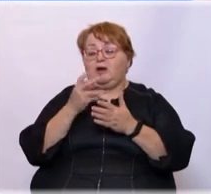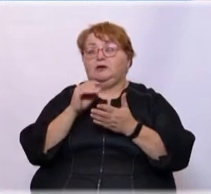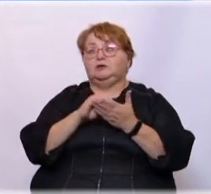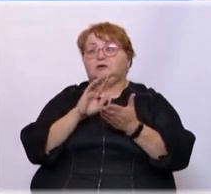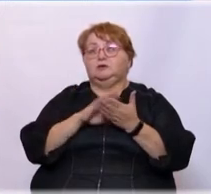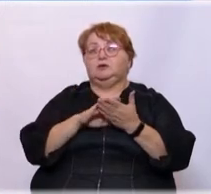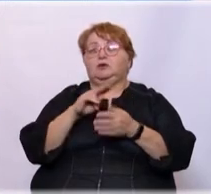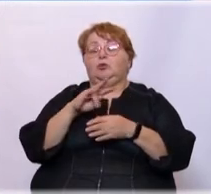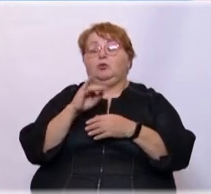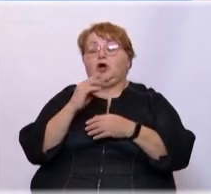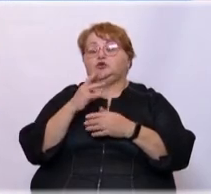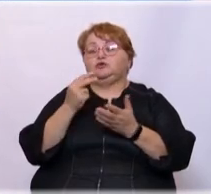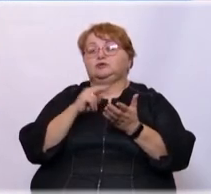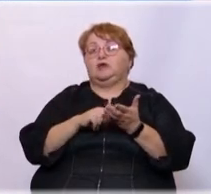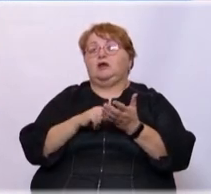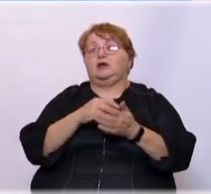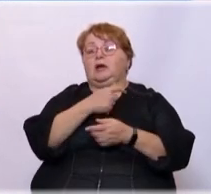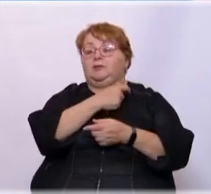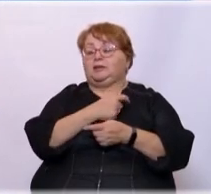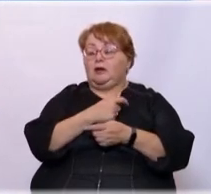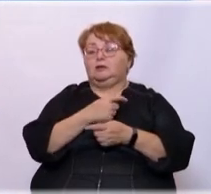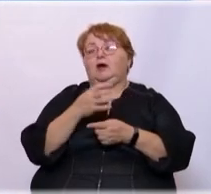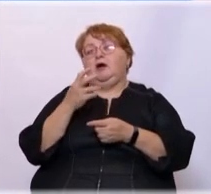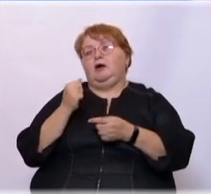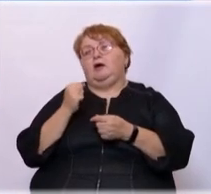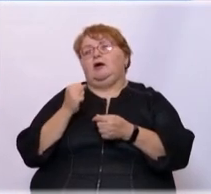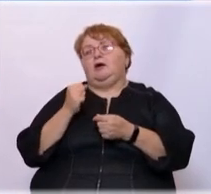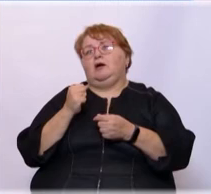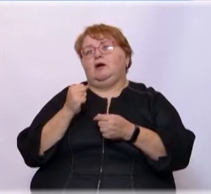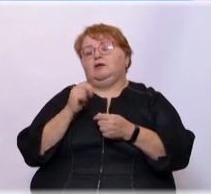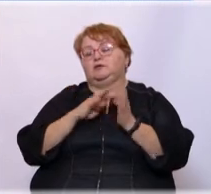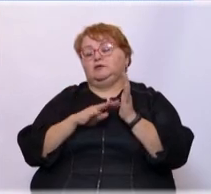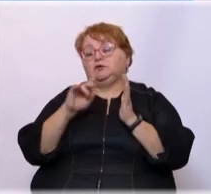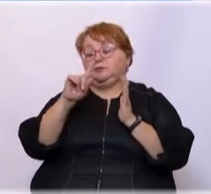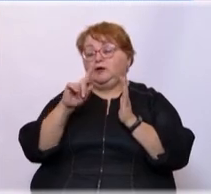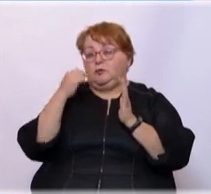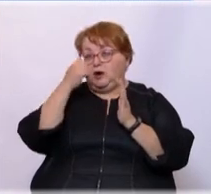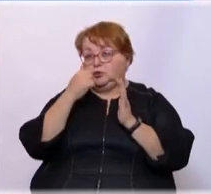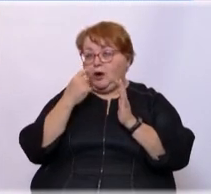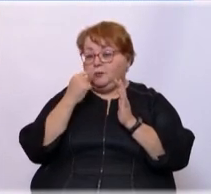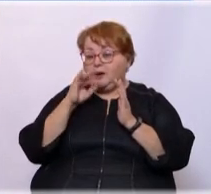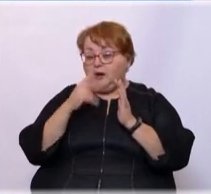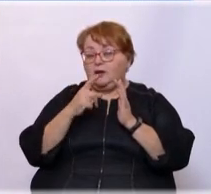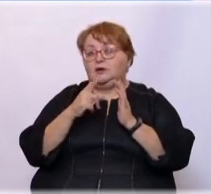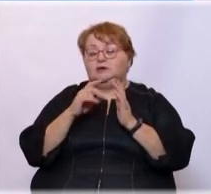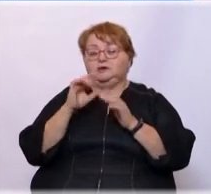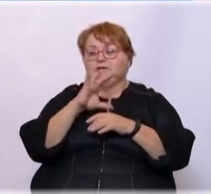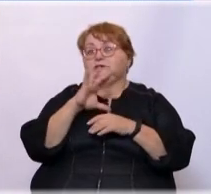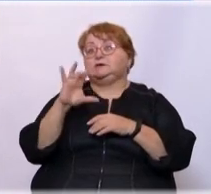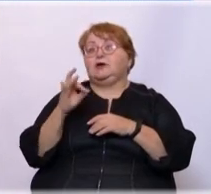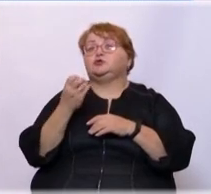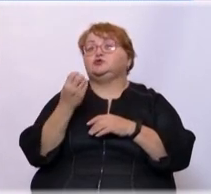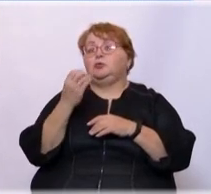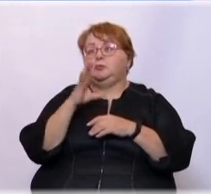Игорь стал ее капитаном, потом он стал капитан сборной. А уже в 1991 году, в апреле, сейчас Советский Союз был, да,